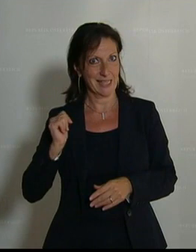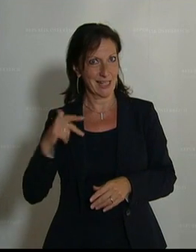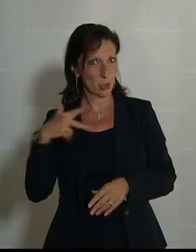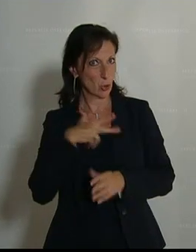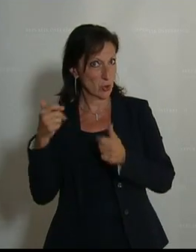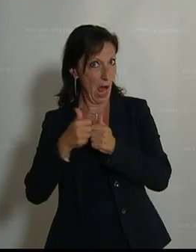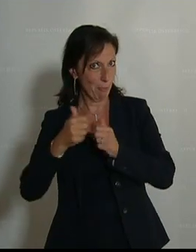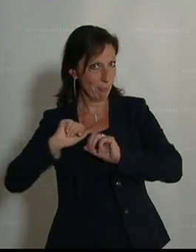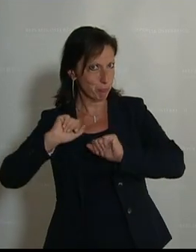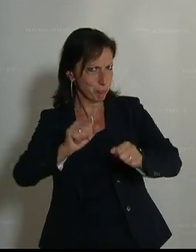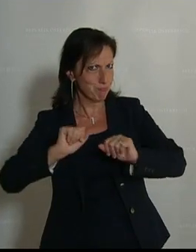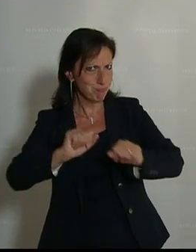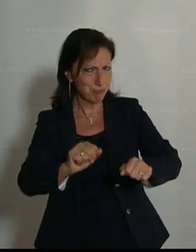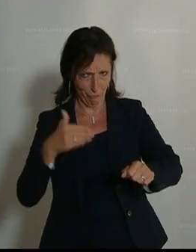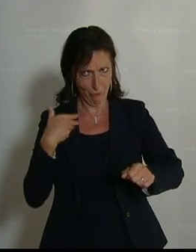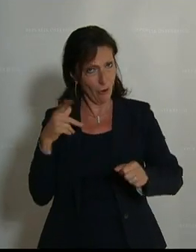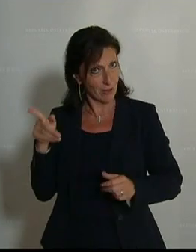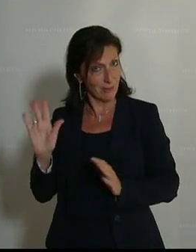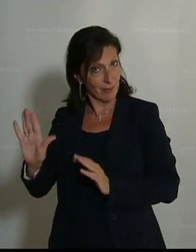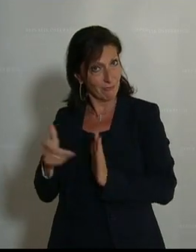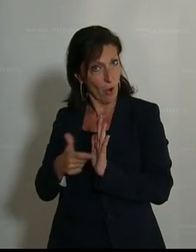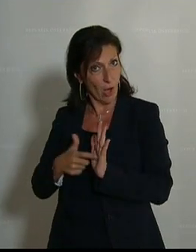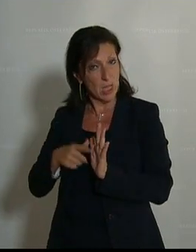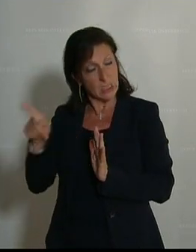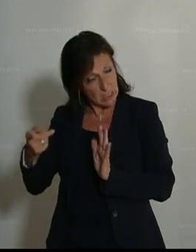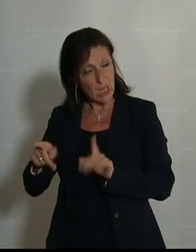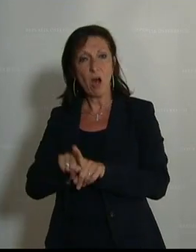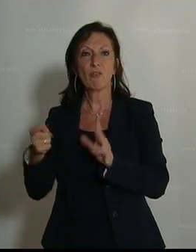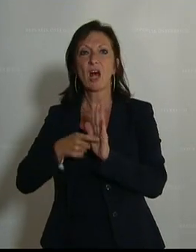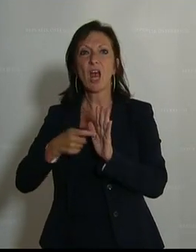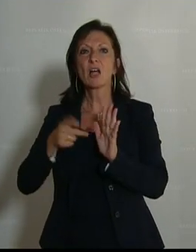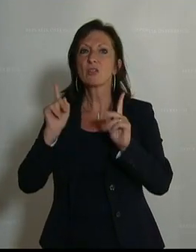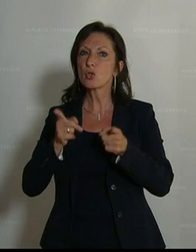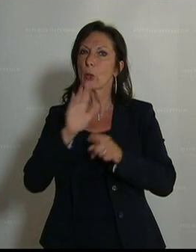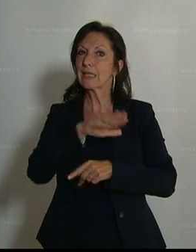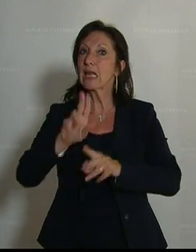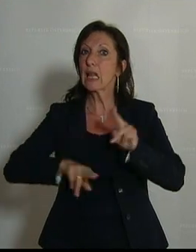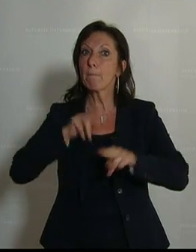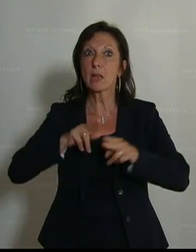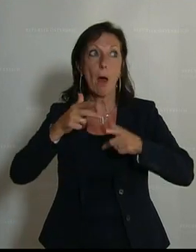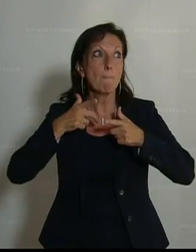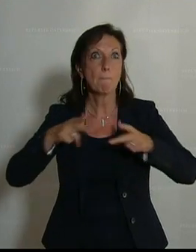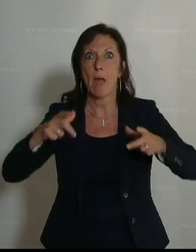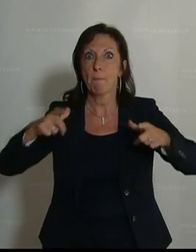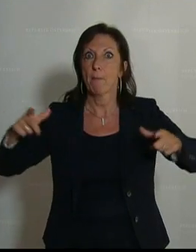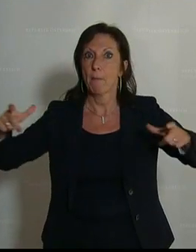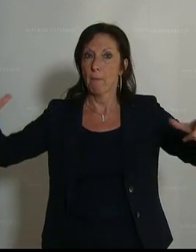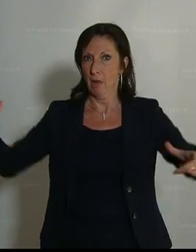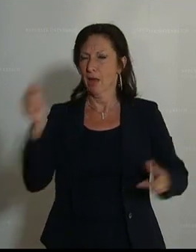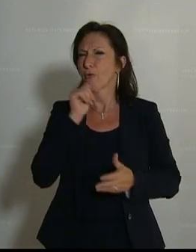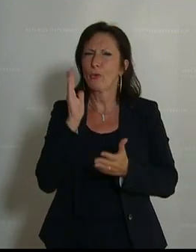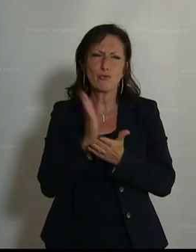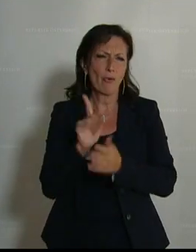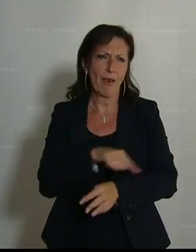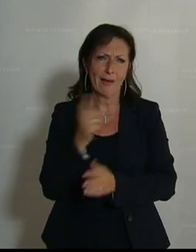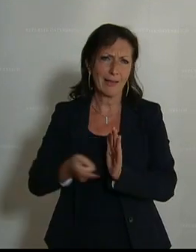Sozialpartnerinnen und Sozialpartner und ihre Forderung nach einem flächendeckenden, qualitätsvollen Ausbau der Kinderbetreuung. Das ist eine langjährige grüne Forderung